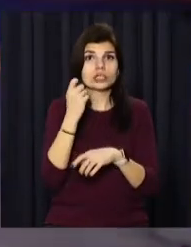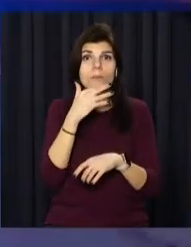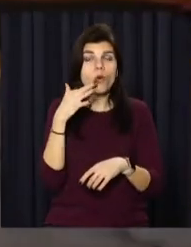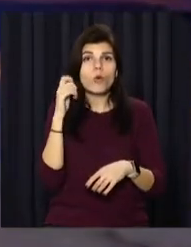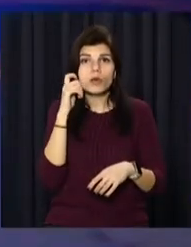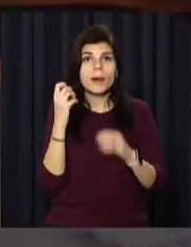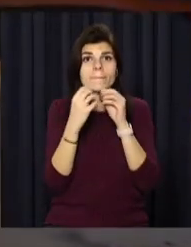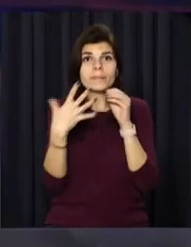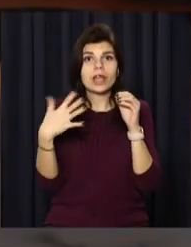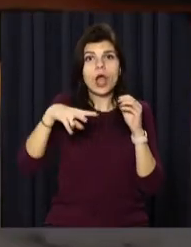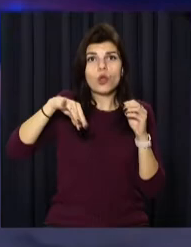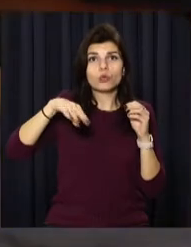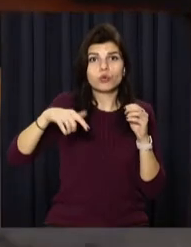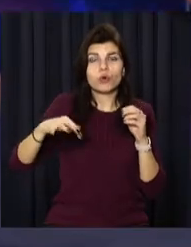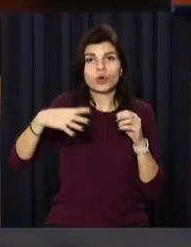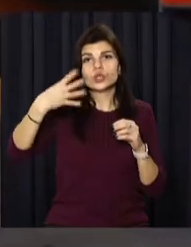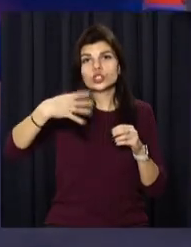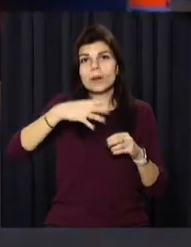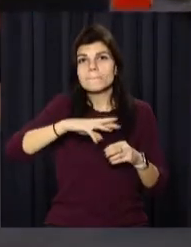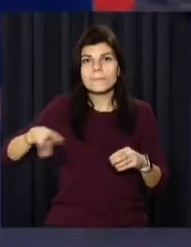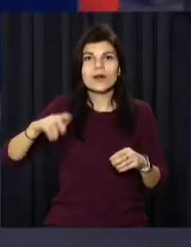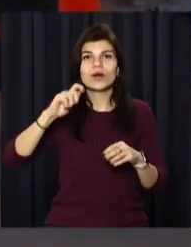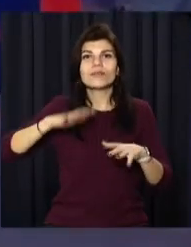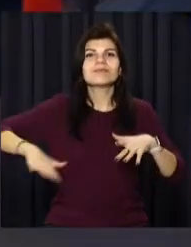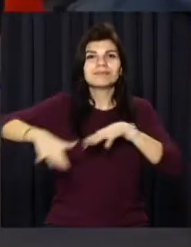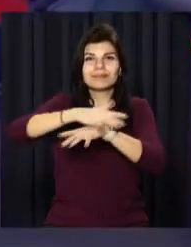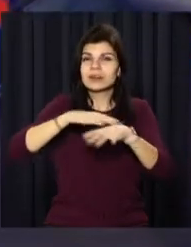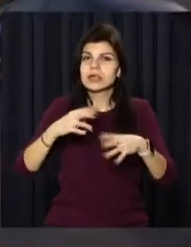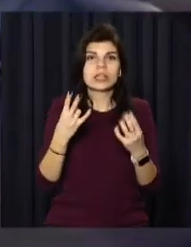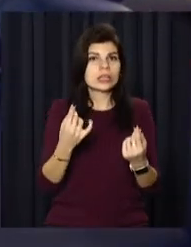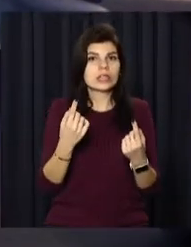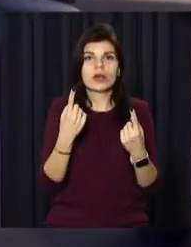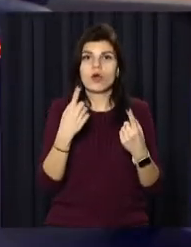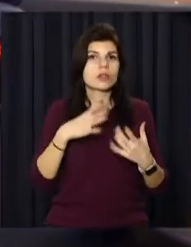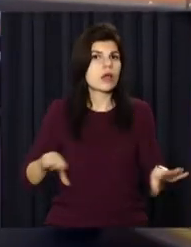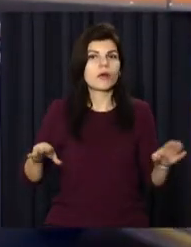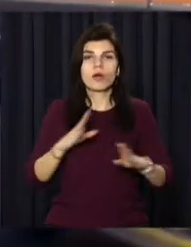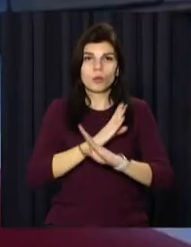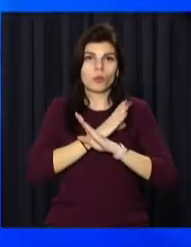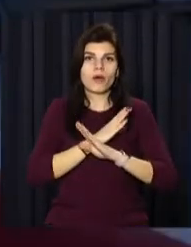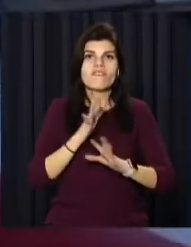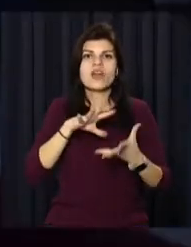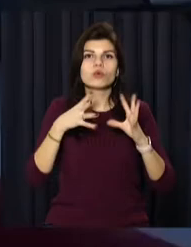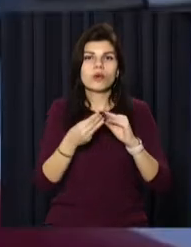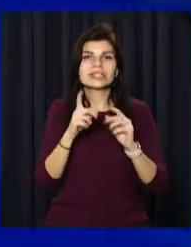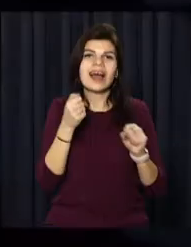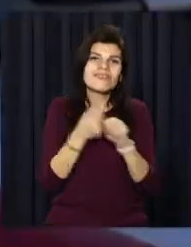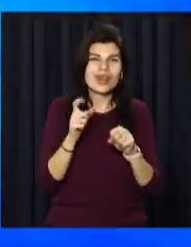років, 15 лютого, в 40-мільйонній країні не було жодного загиблого в результаті аварії.